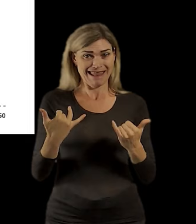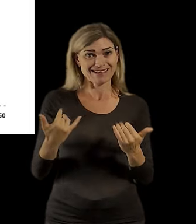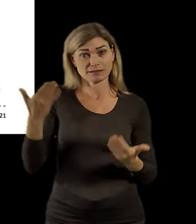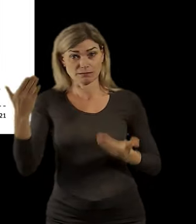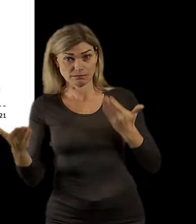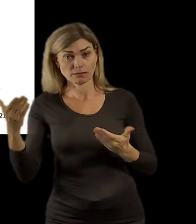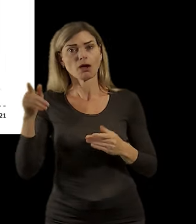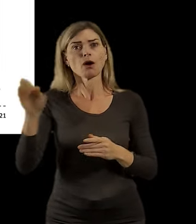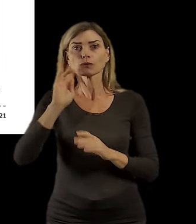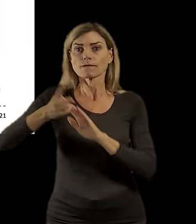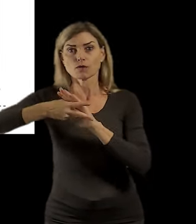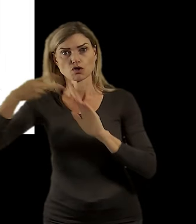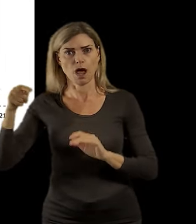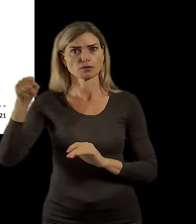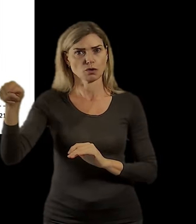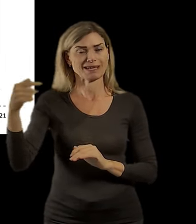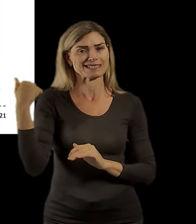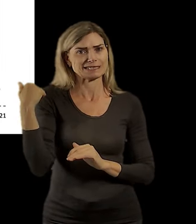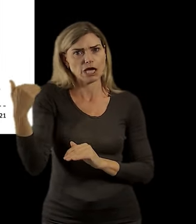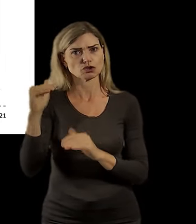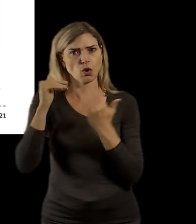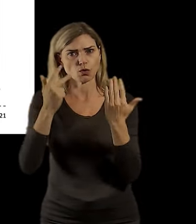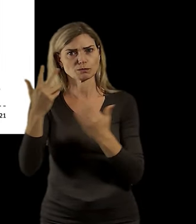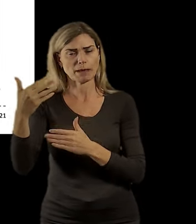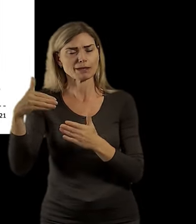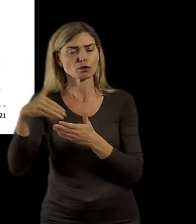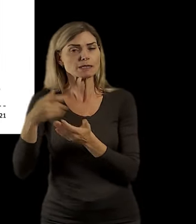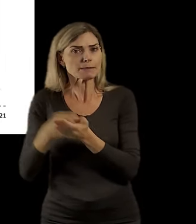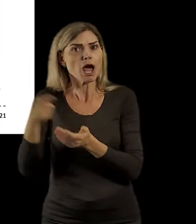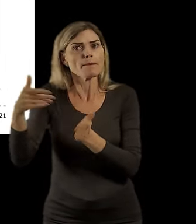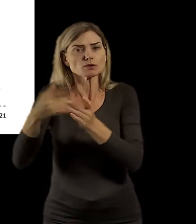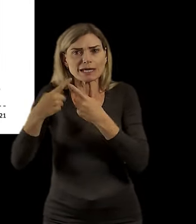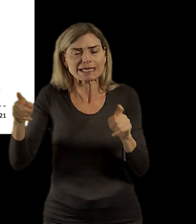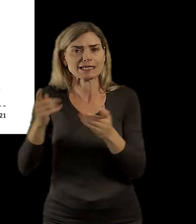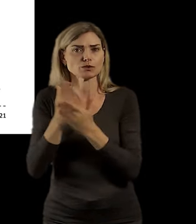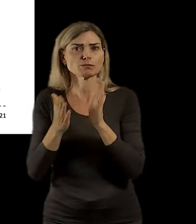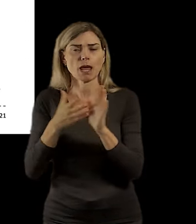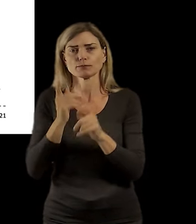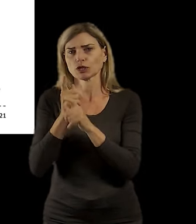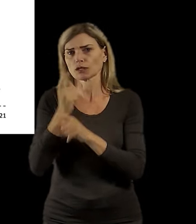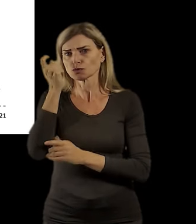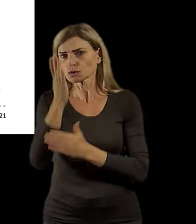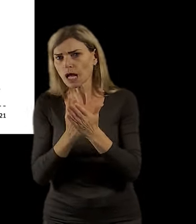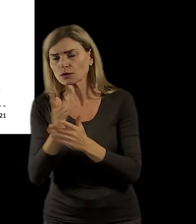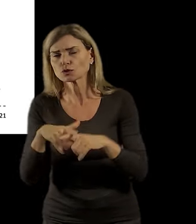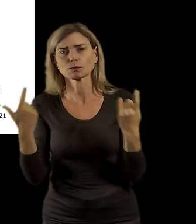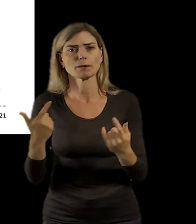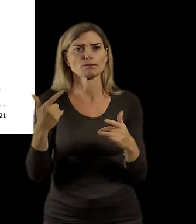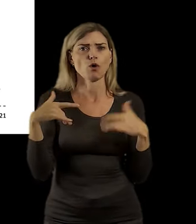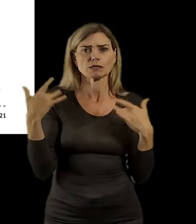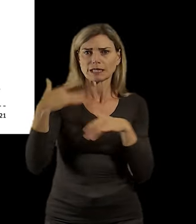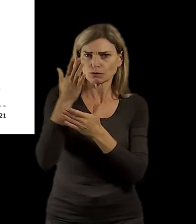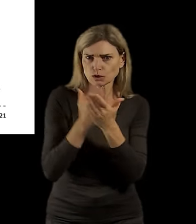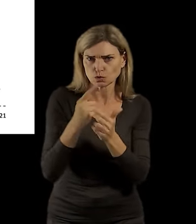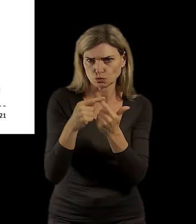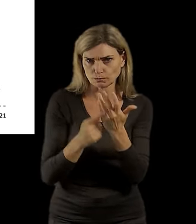Kteří samozřejmě také budou využívat zase jiný typ infrastruktury, jako jsou třeba sociální služby nebo zdravotní služby. Vlastně